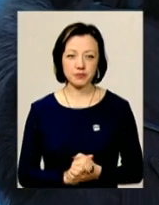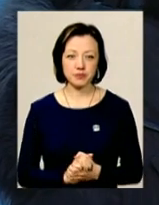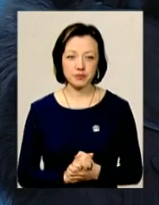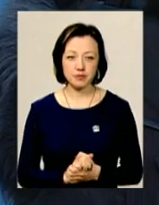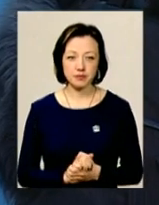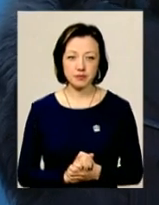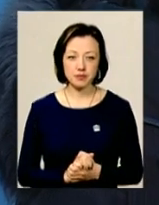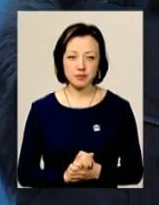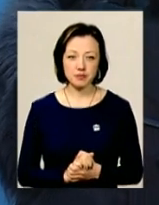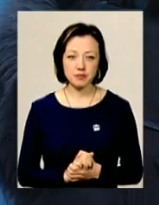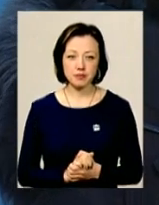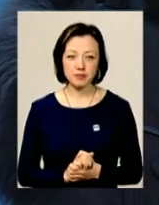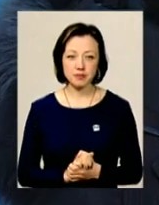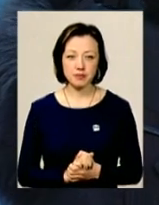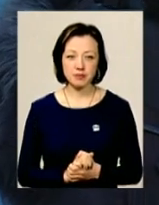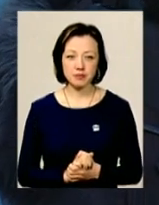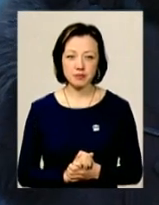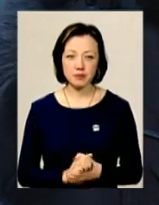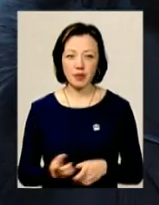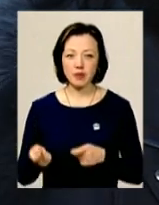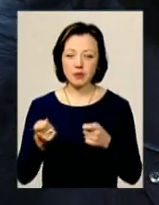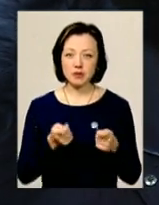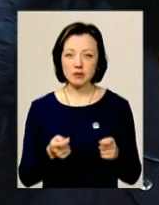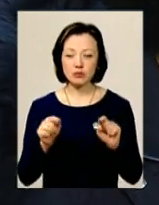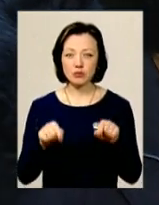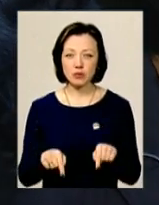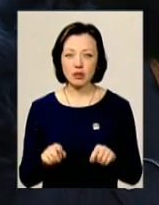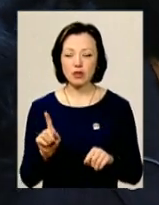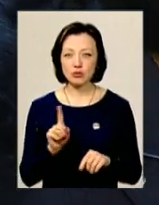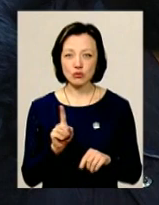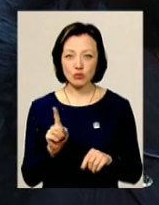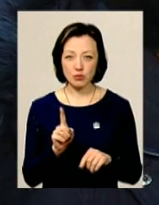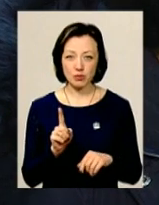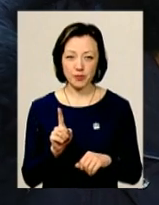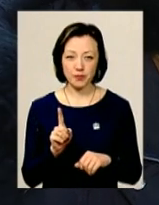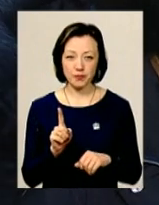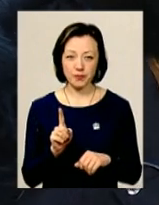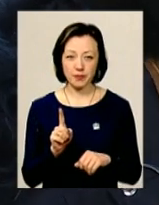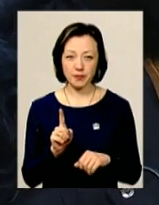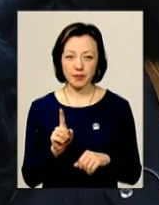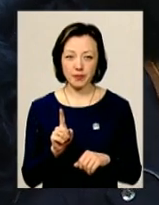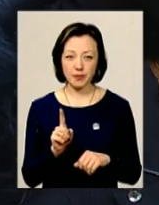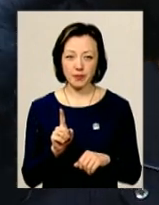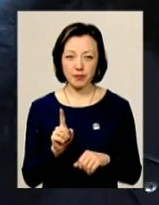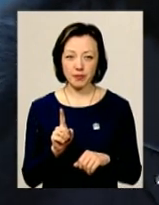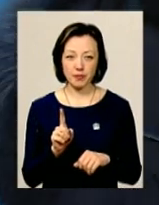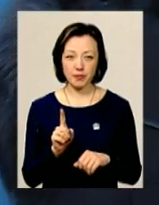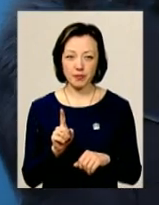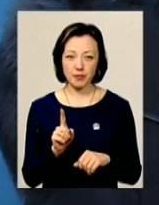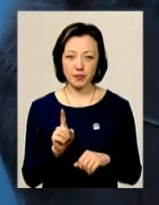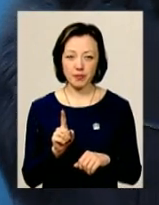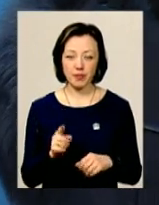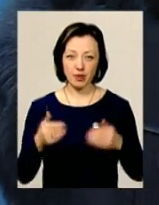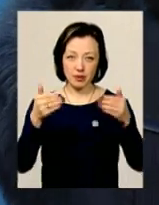на пам'яті. І принести в музей сюди, щоб він влюбувався, дивився з